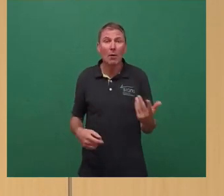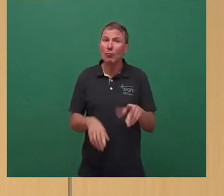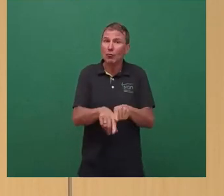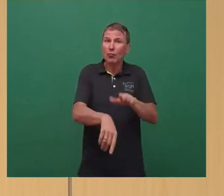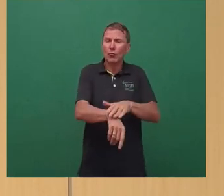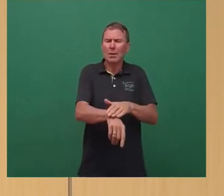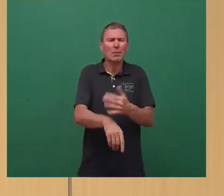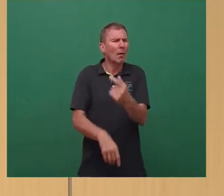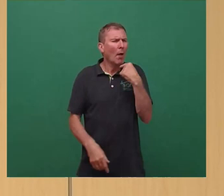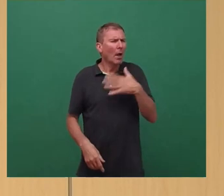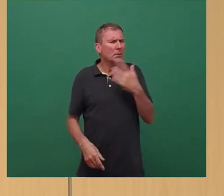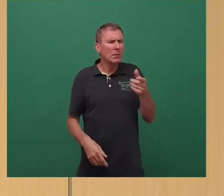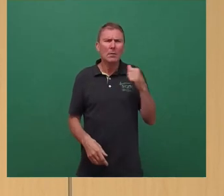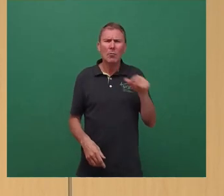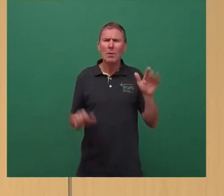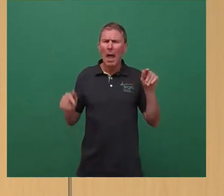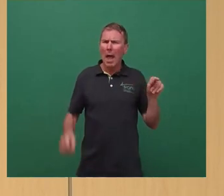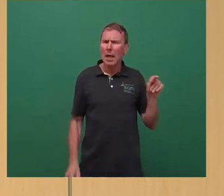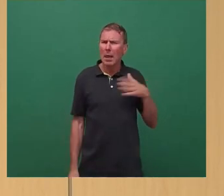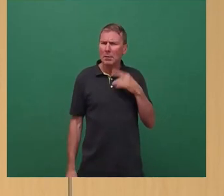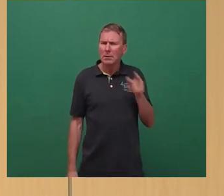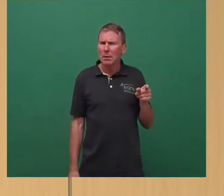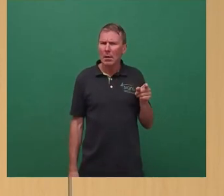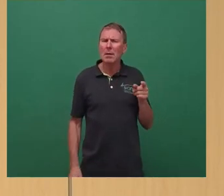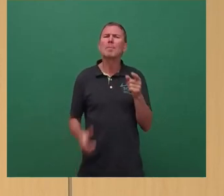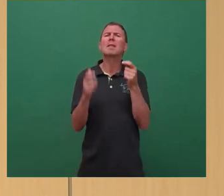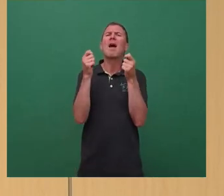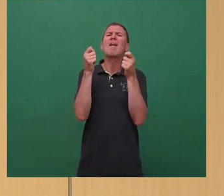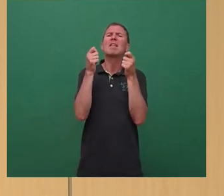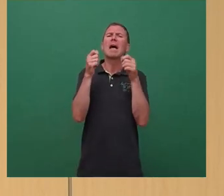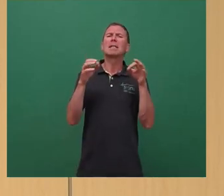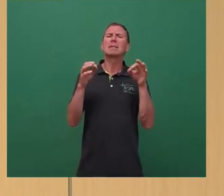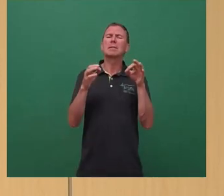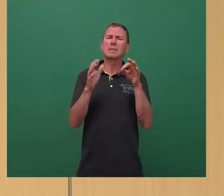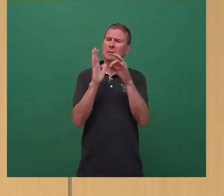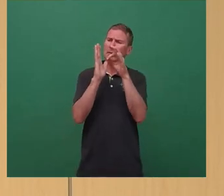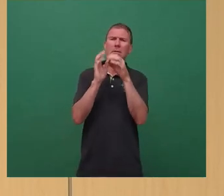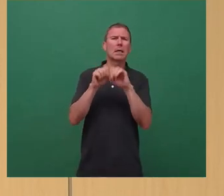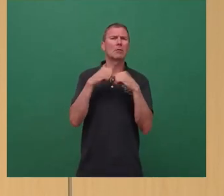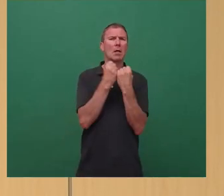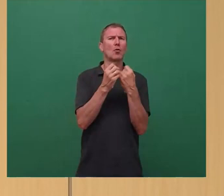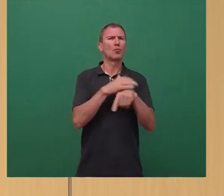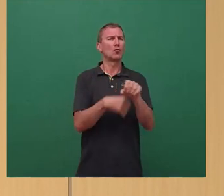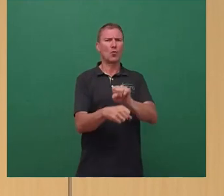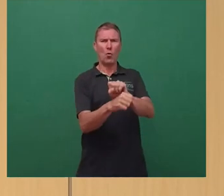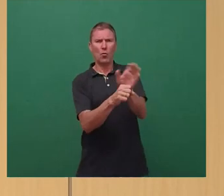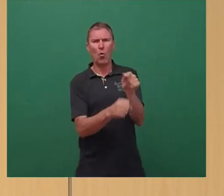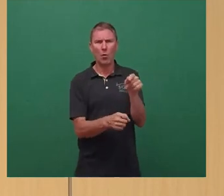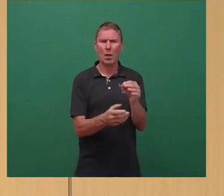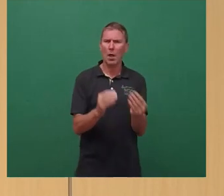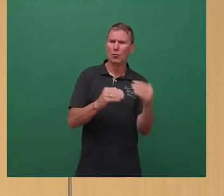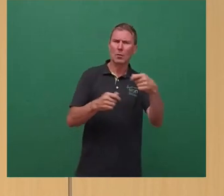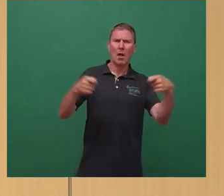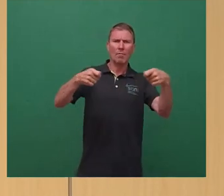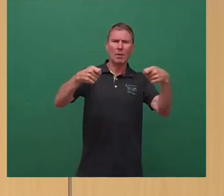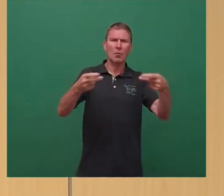hat es vorhin gesagt, ich glaube, der Kollege Engel, die Finanzeffekte, die durch Corona und auch durch zukünftige Finanzierung und Förderung